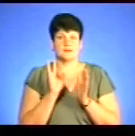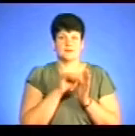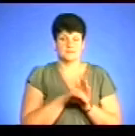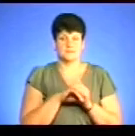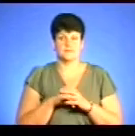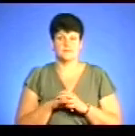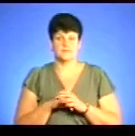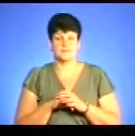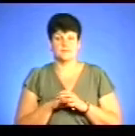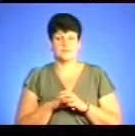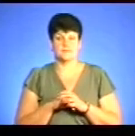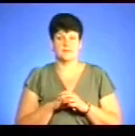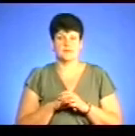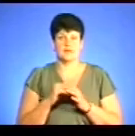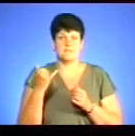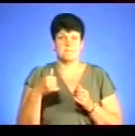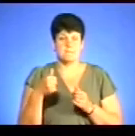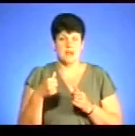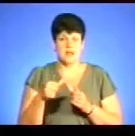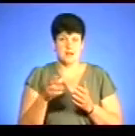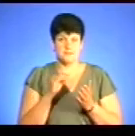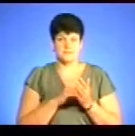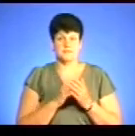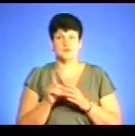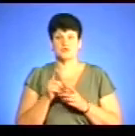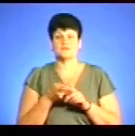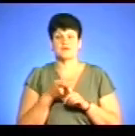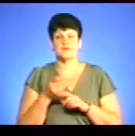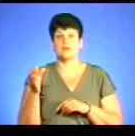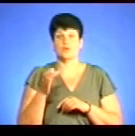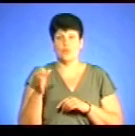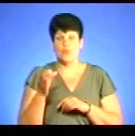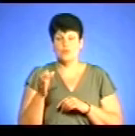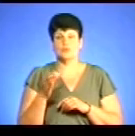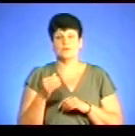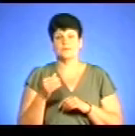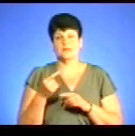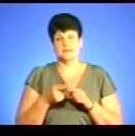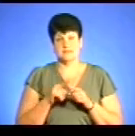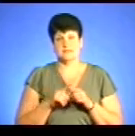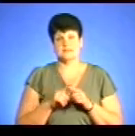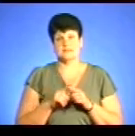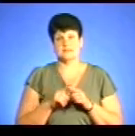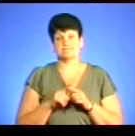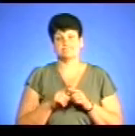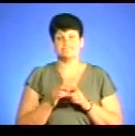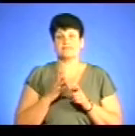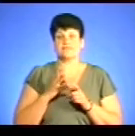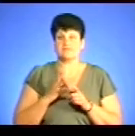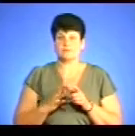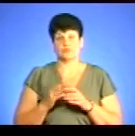і пальне, так, автомобільне. Що стосується алкоголю, підняття акцизу – це є такий вимушений крок, який,